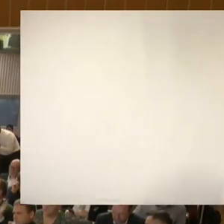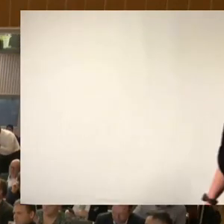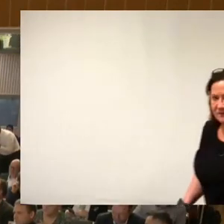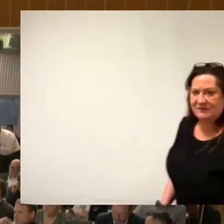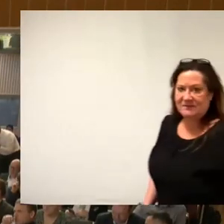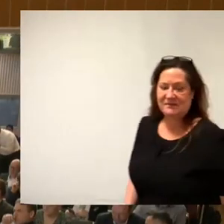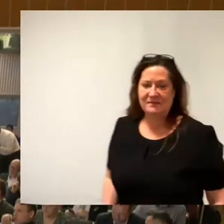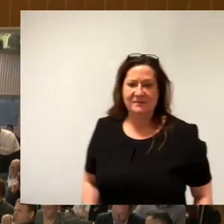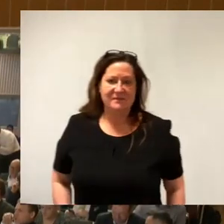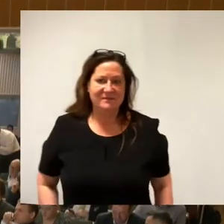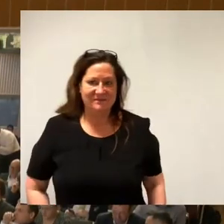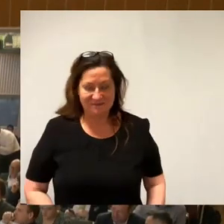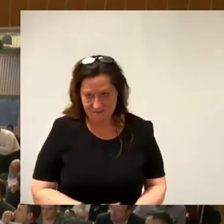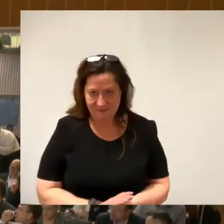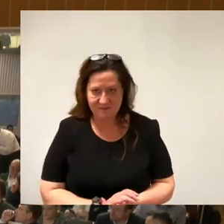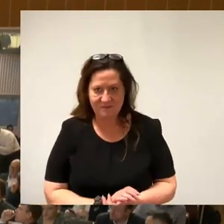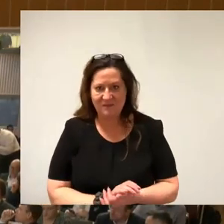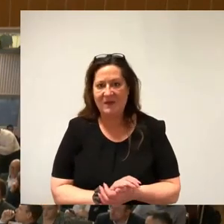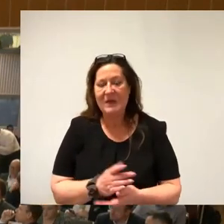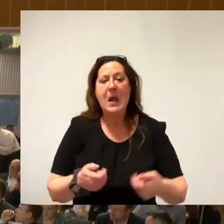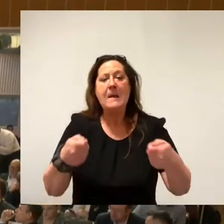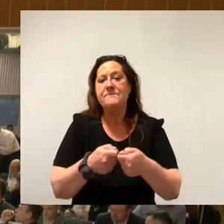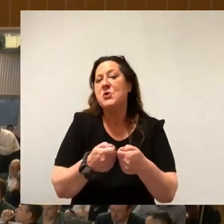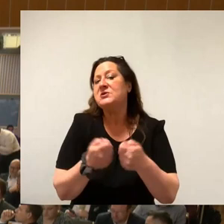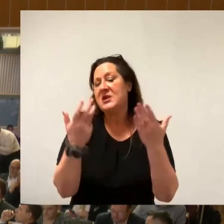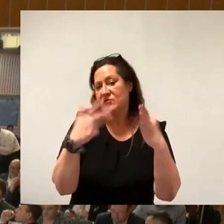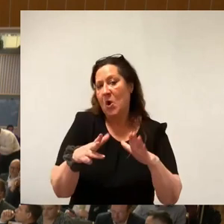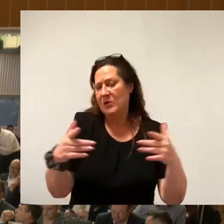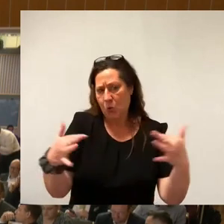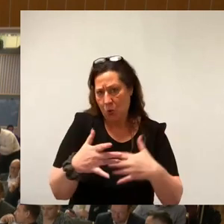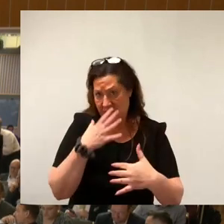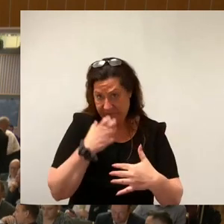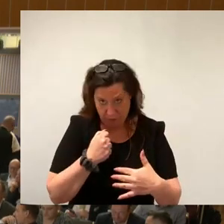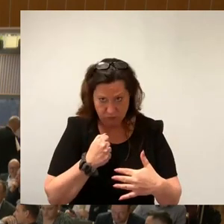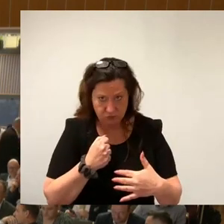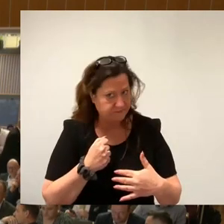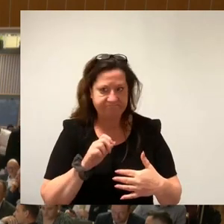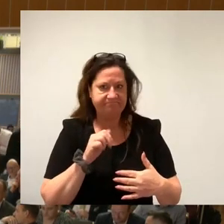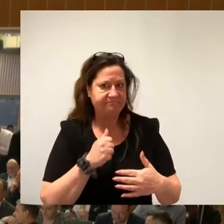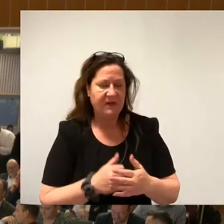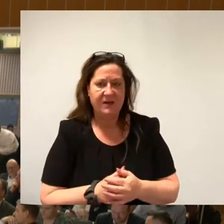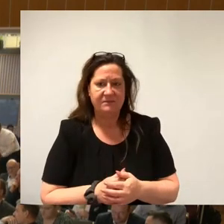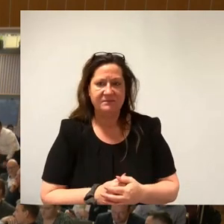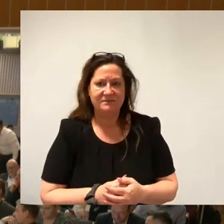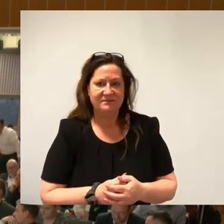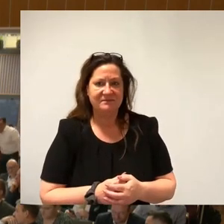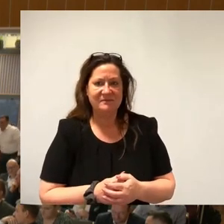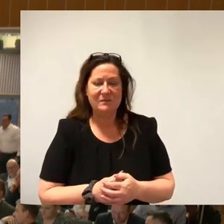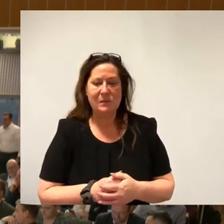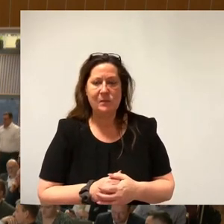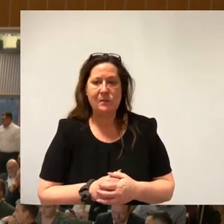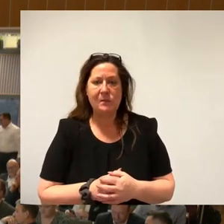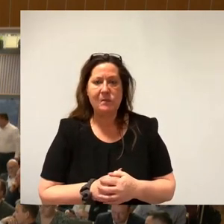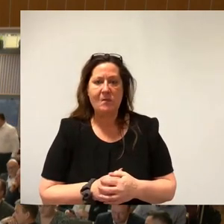Und wird bündnisdeutsch die Grünen das Wort gewünscht? Nein? Dann sind wir mal